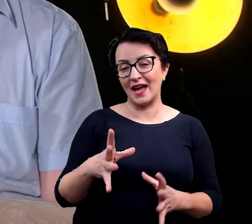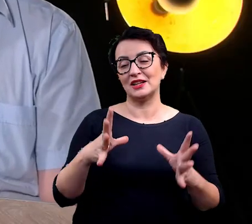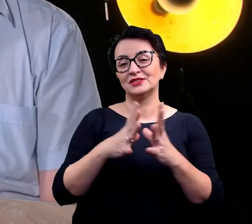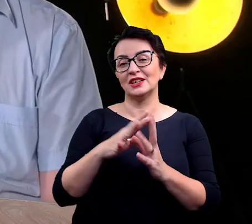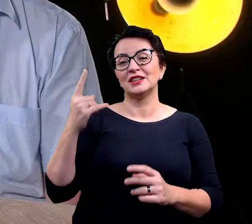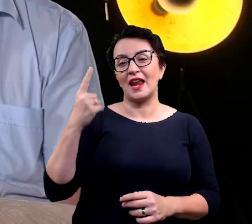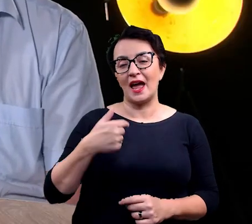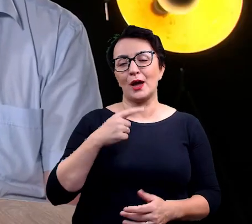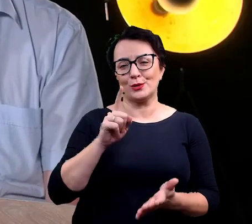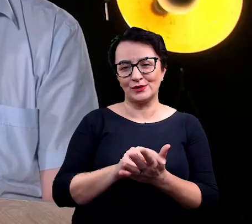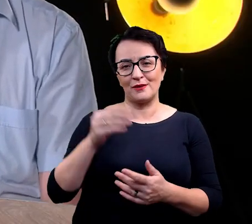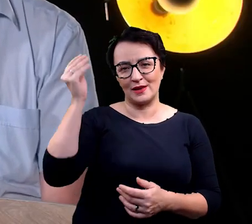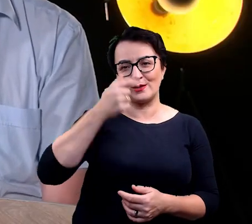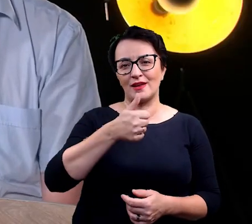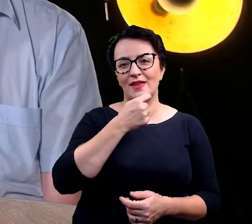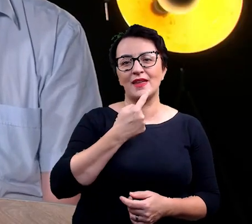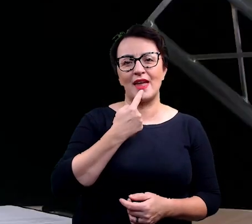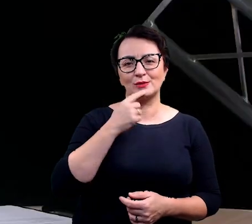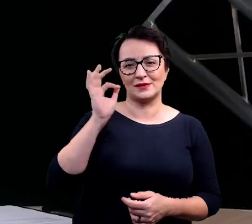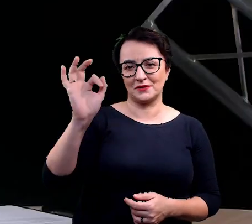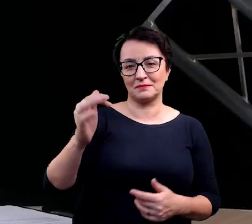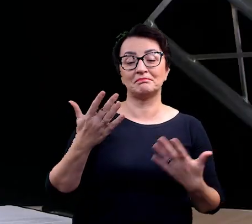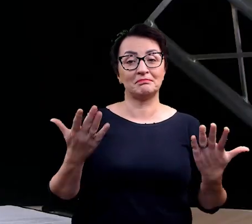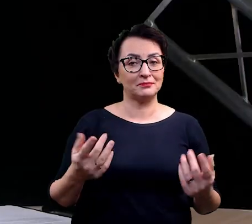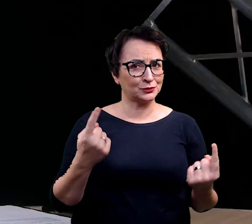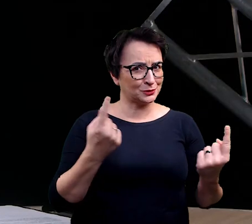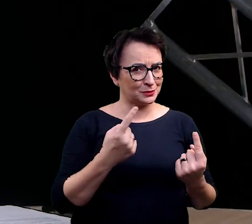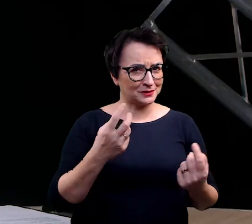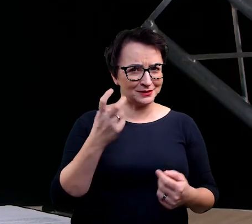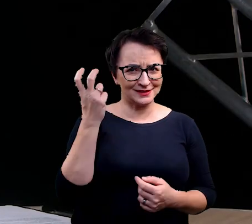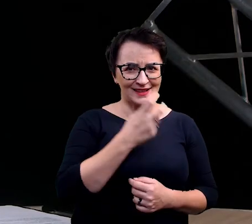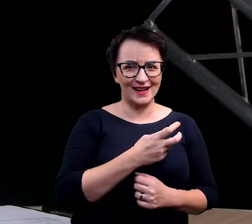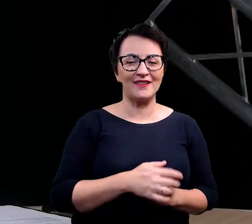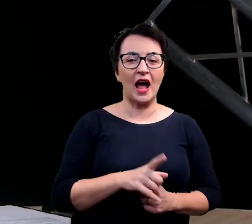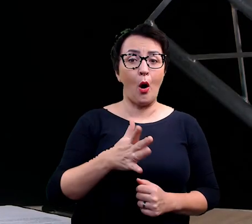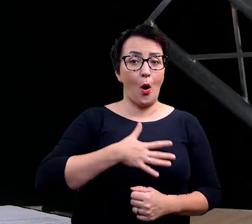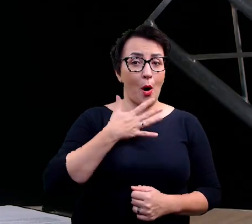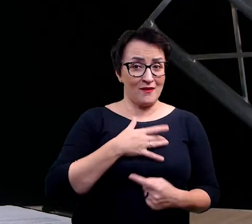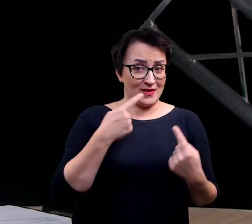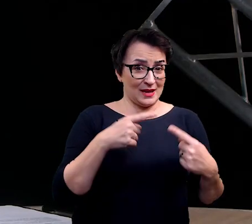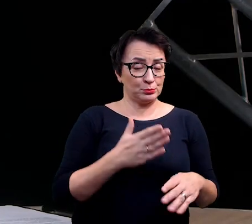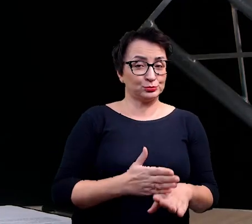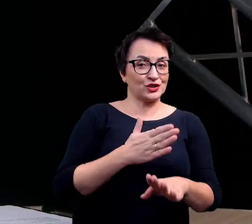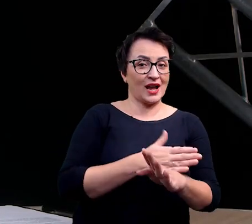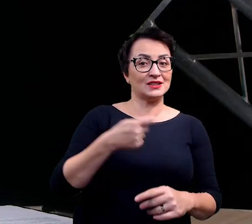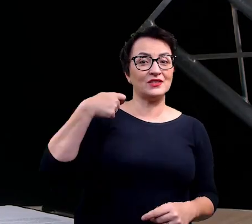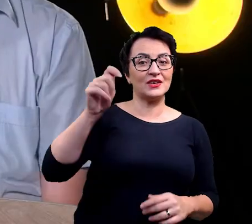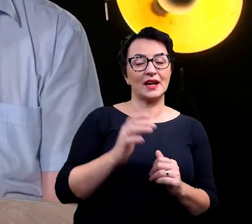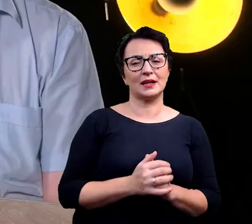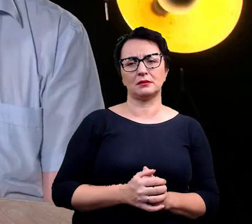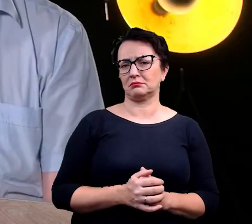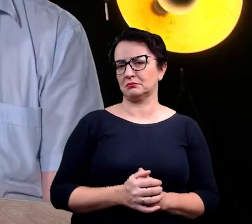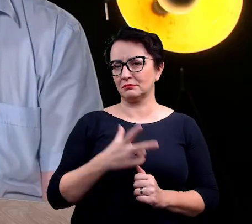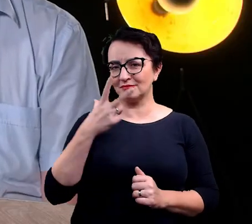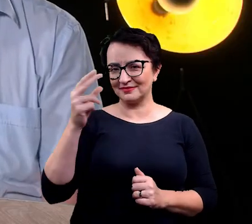dałem radę nauczyć się tego języka. Dałeś się nauczyć. To fascynująca. Nie miałeś takich obaw przed wyjazdem? Nie.